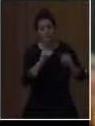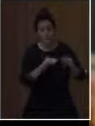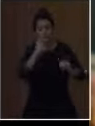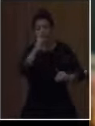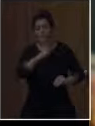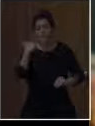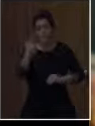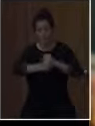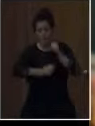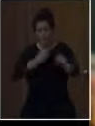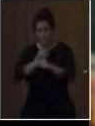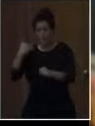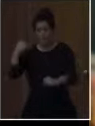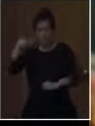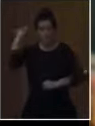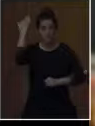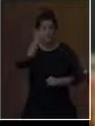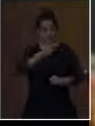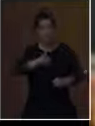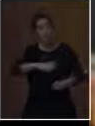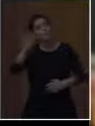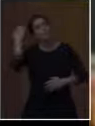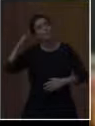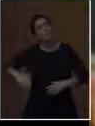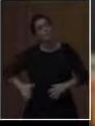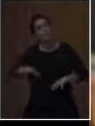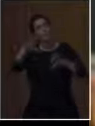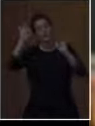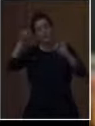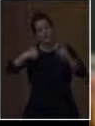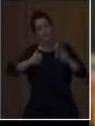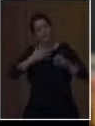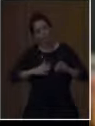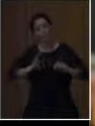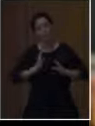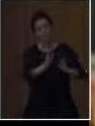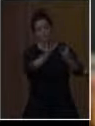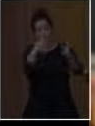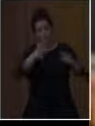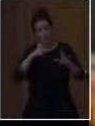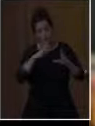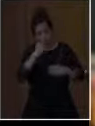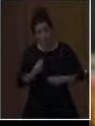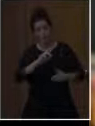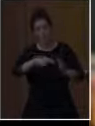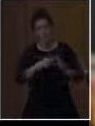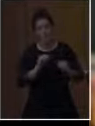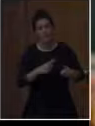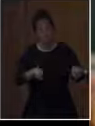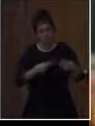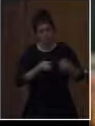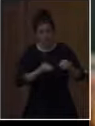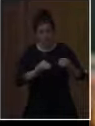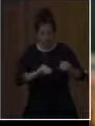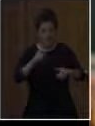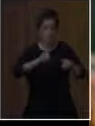υπηρετώ το λειτουργήμα που επέλεξα. Μέσα από σωστά και λάθη, πειραματισμούς, δοκιμές, επιτυχημένες και αποτυχημένες απόπειρες